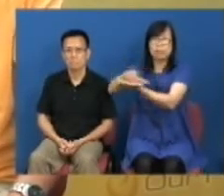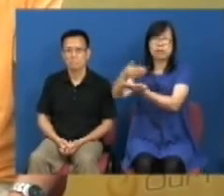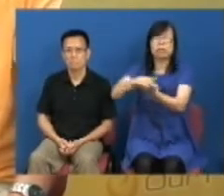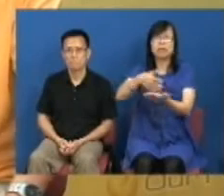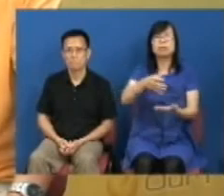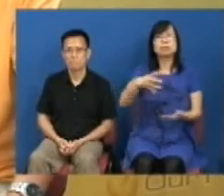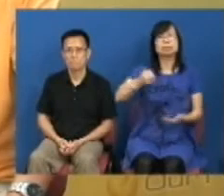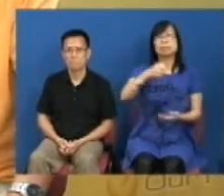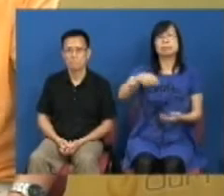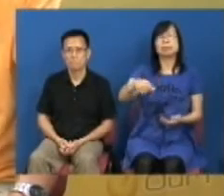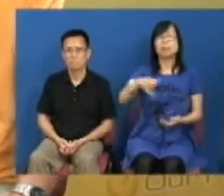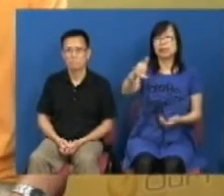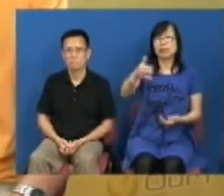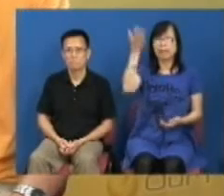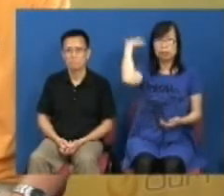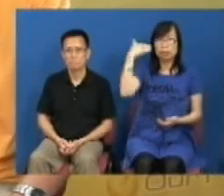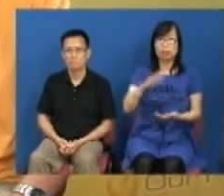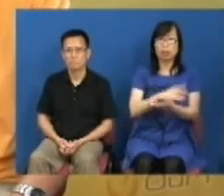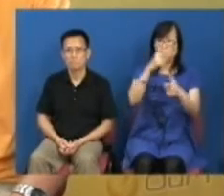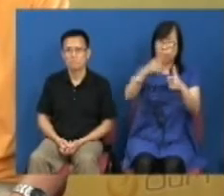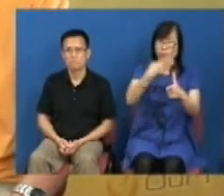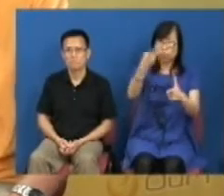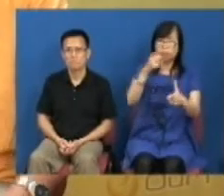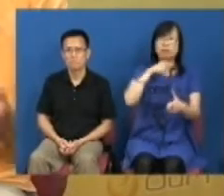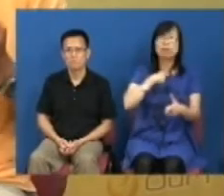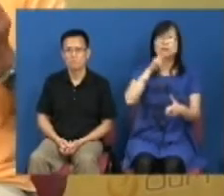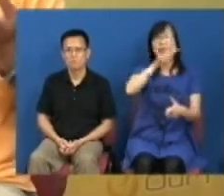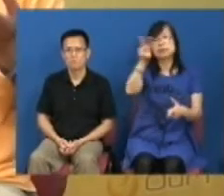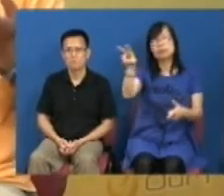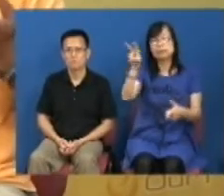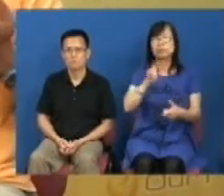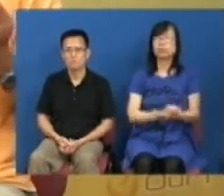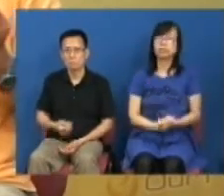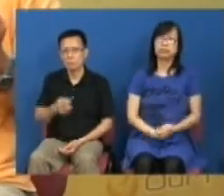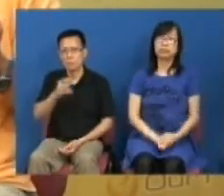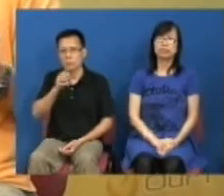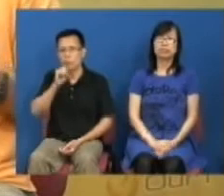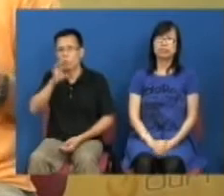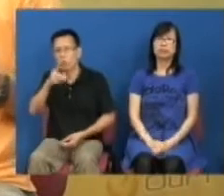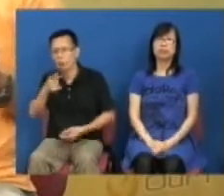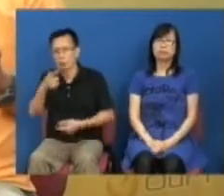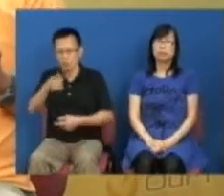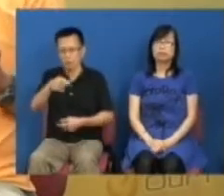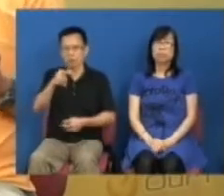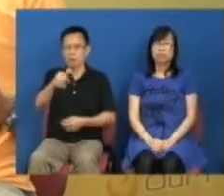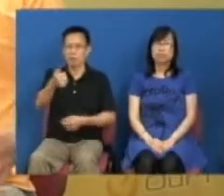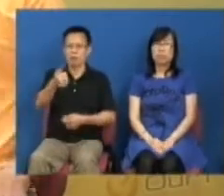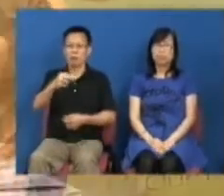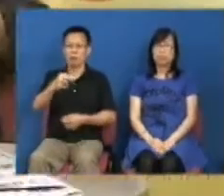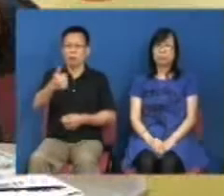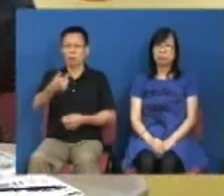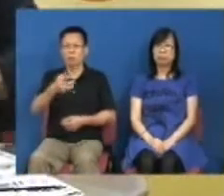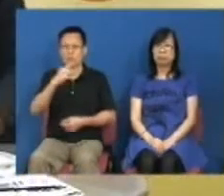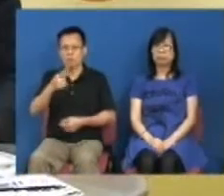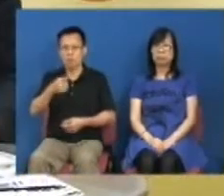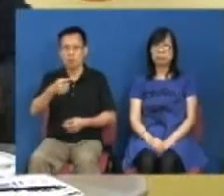恶法就会出籠其实过去这两个月大家都已经看到无论是他又可以说挺好选举说